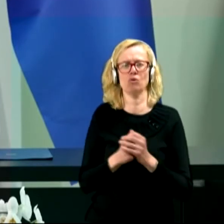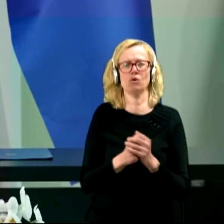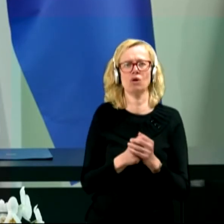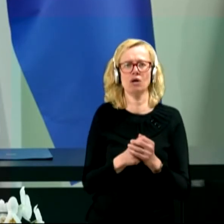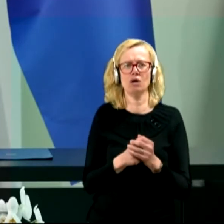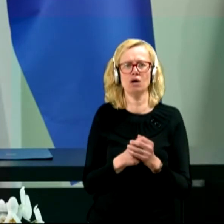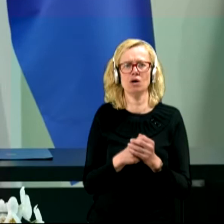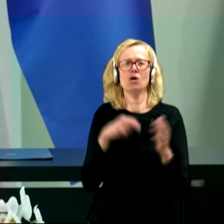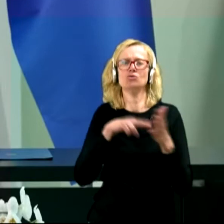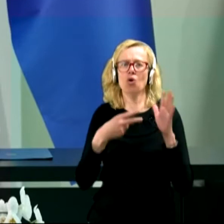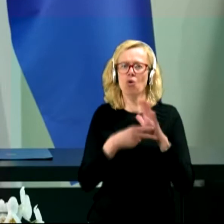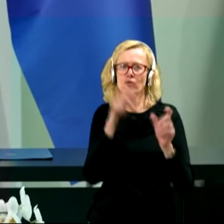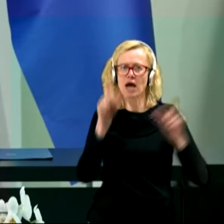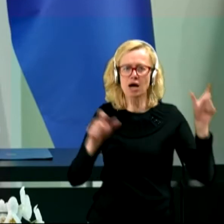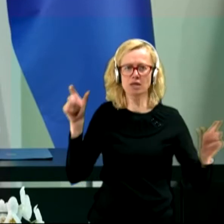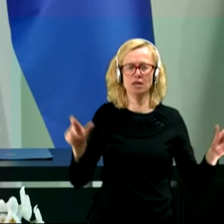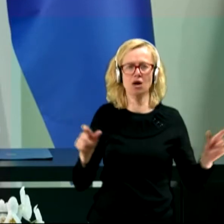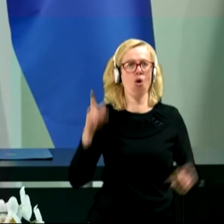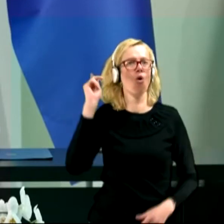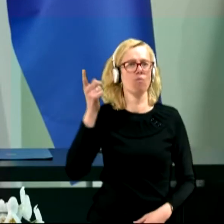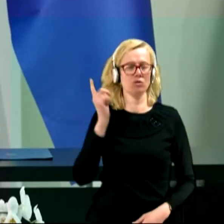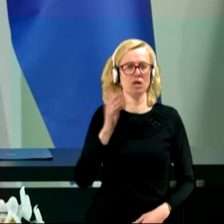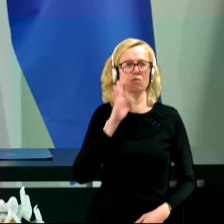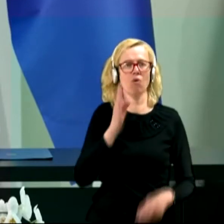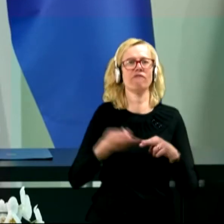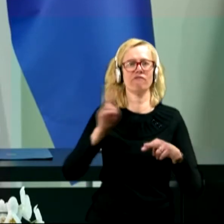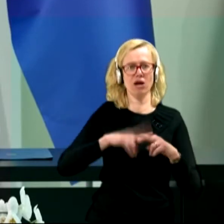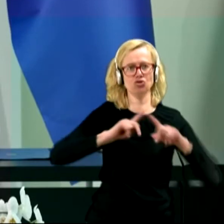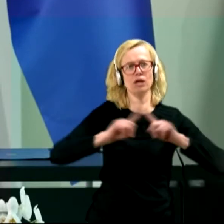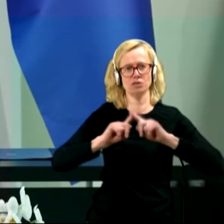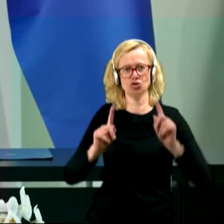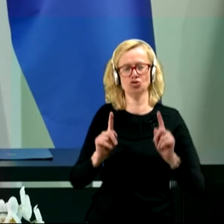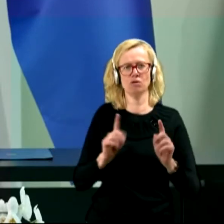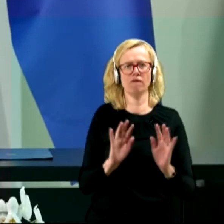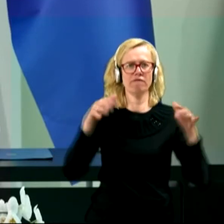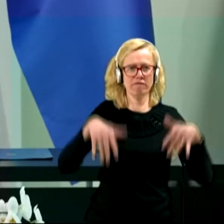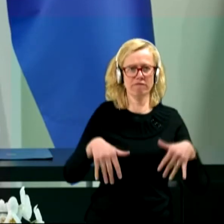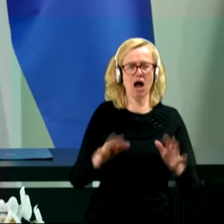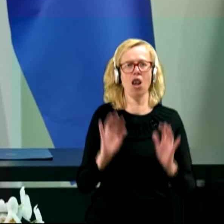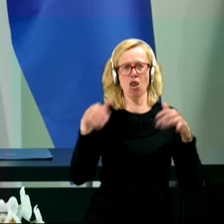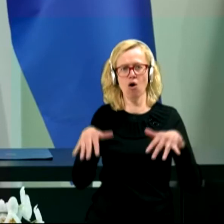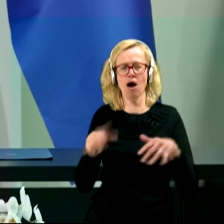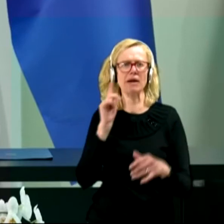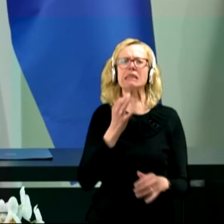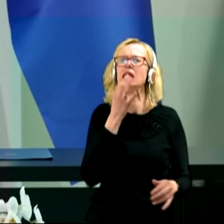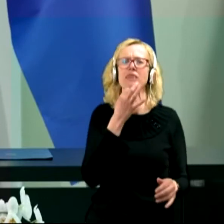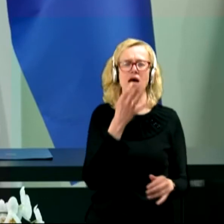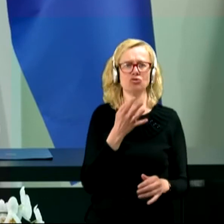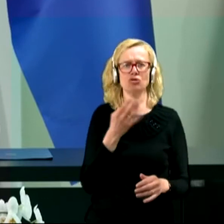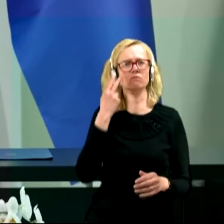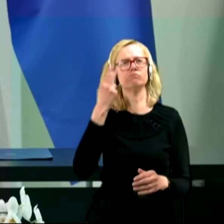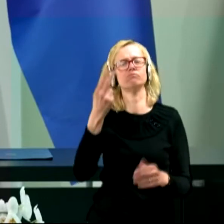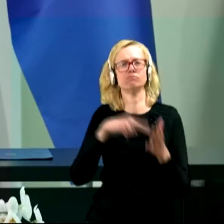sicer opozarjali na to, da bo več različnih valov, ampak natančnih predvidev ni imel nihče.